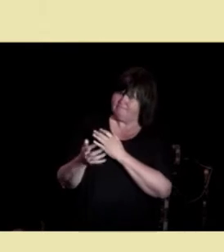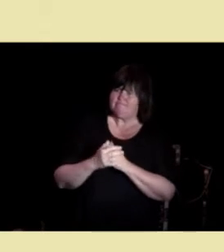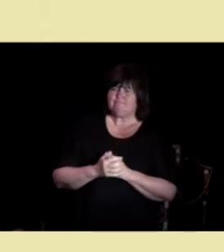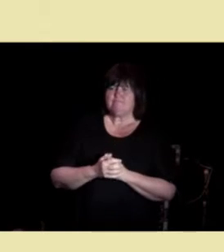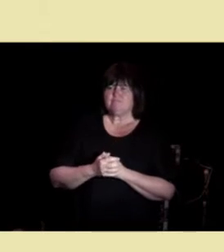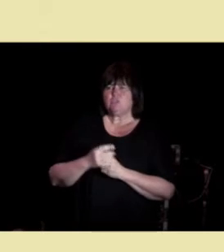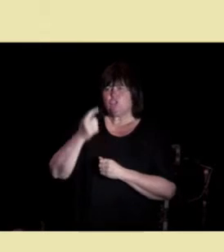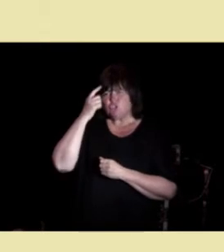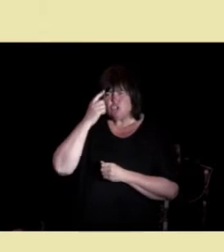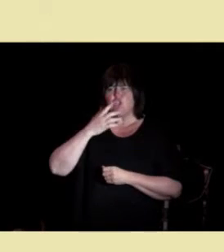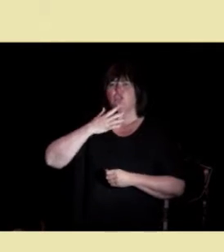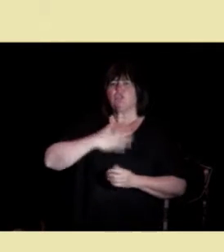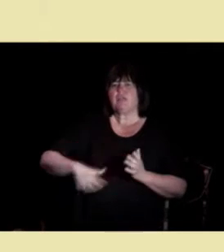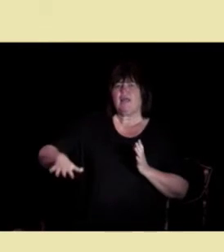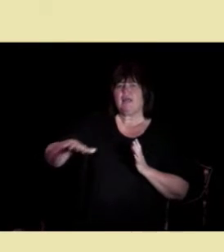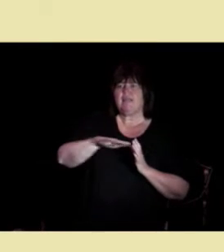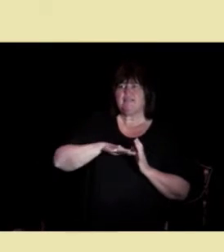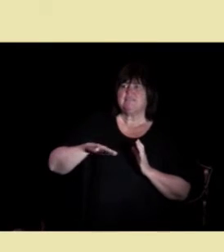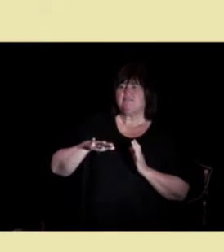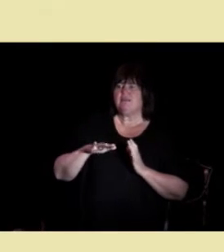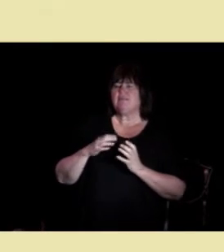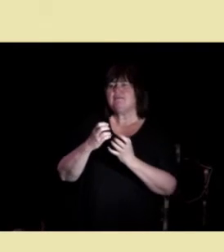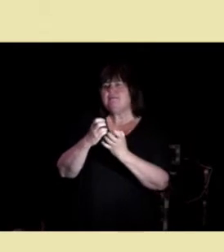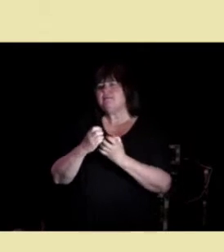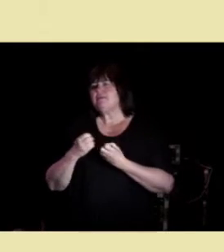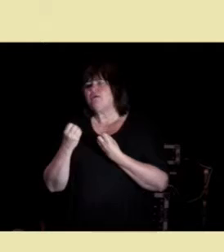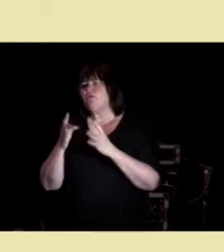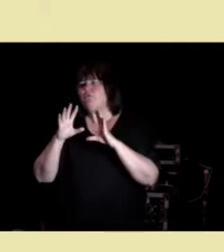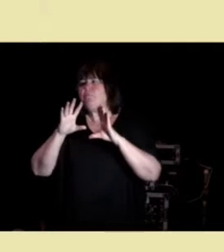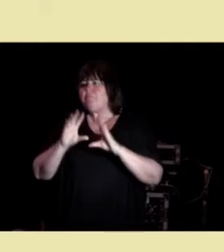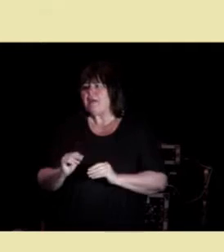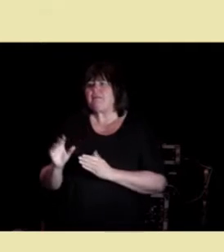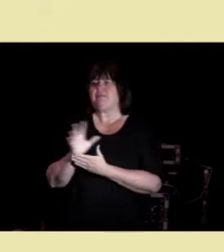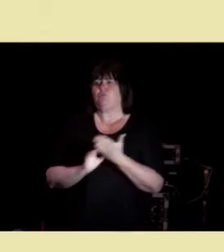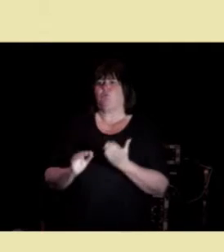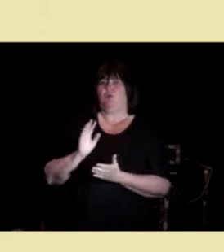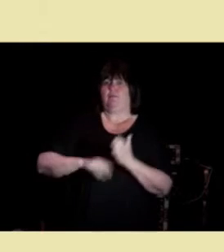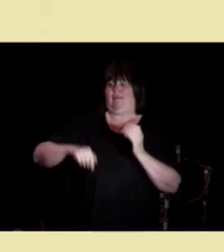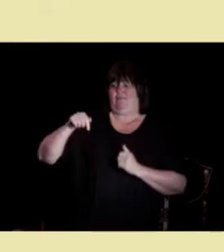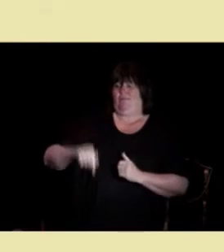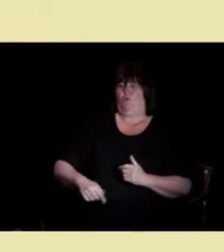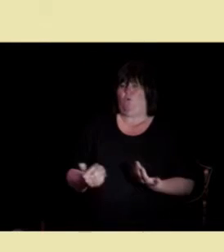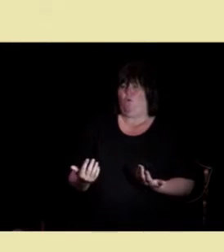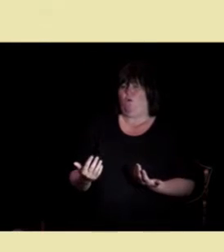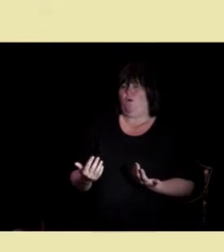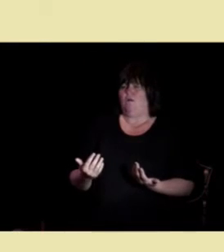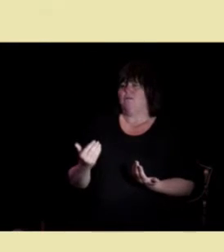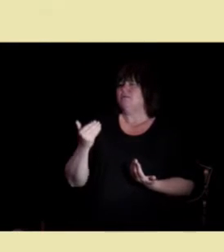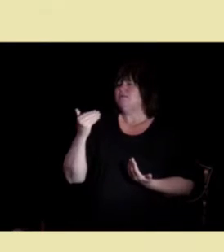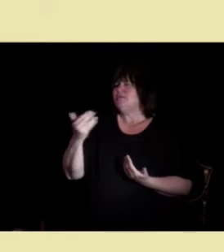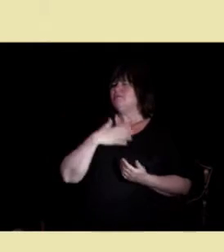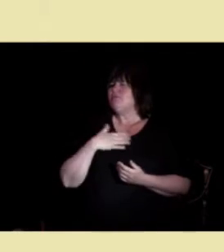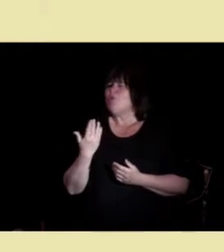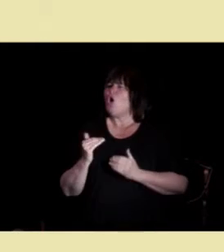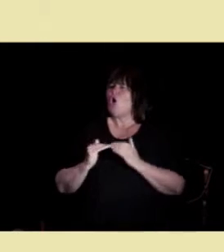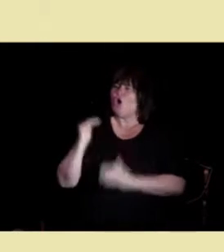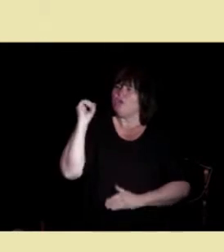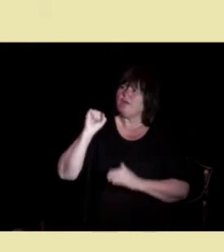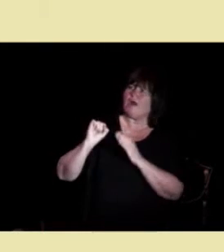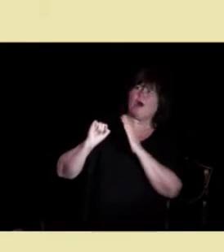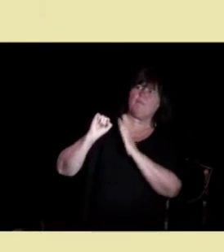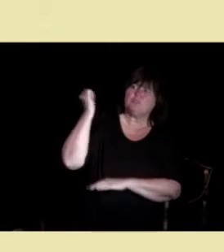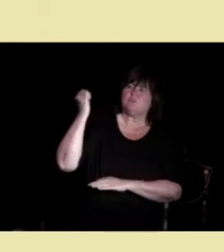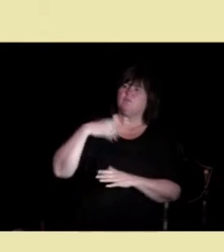trenger å få bedre resultater enn det det har nå. Vi må ha høye ambisjoner om hva man skal få til, og det må være